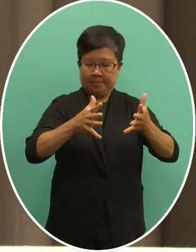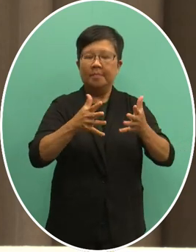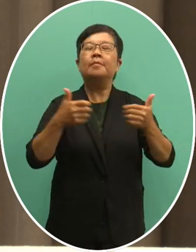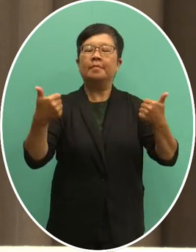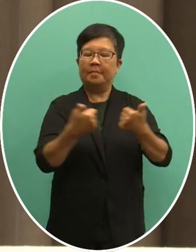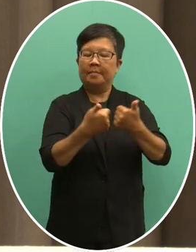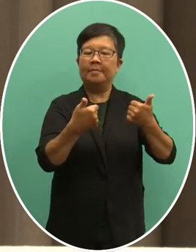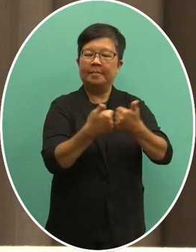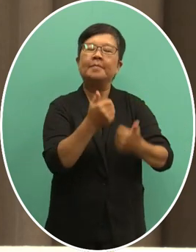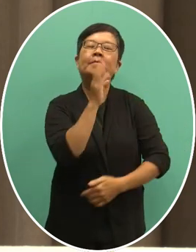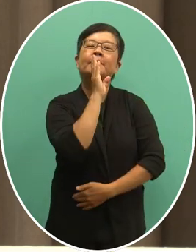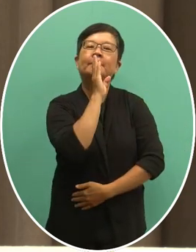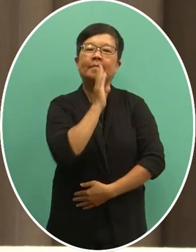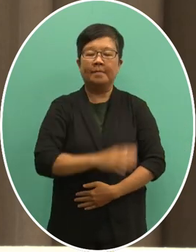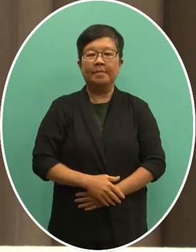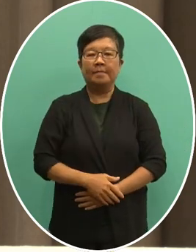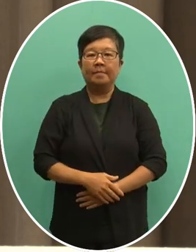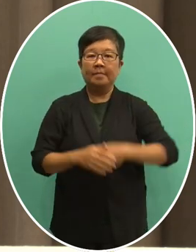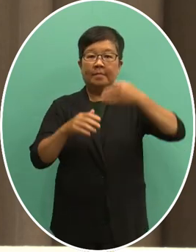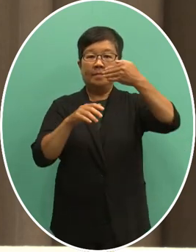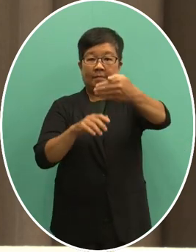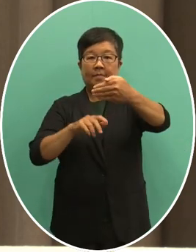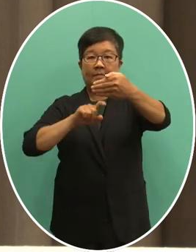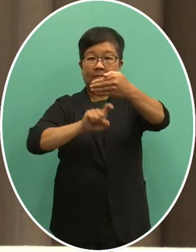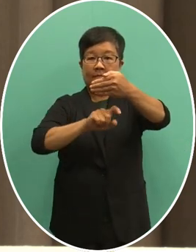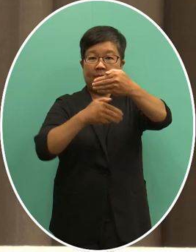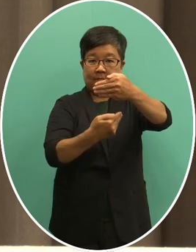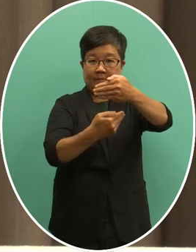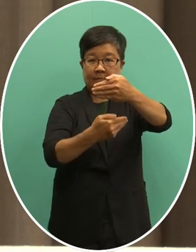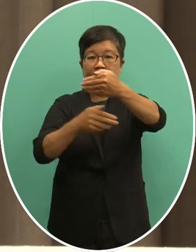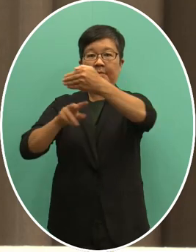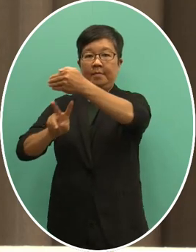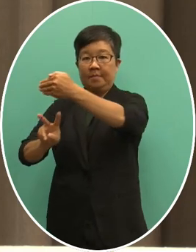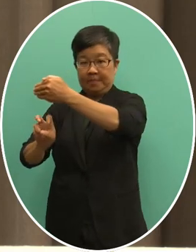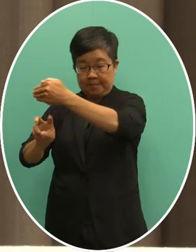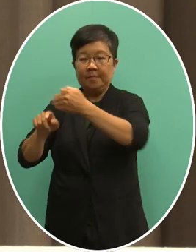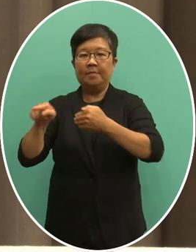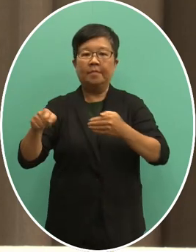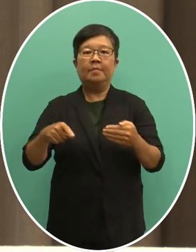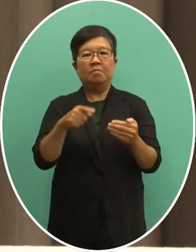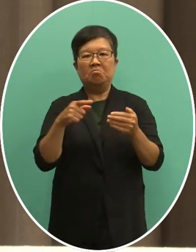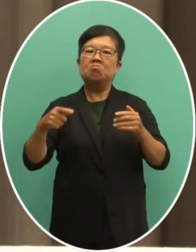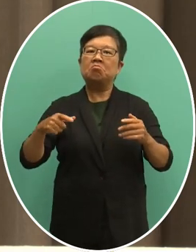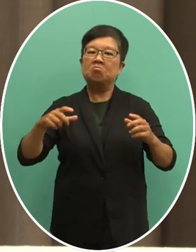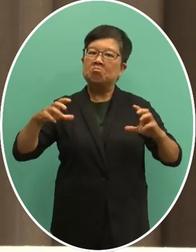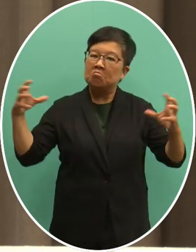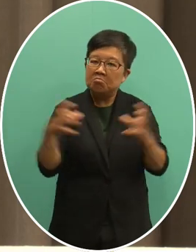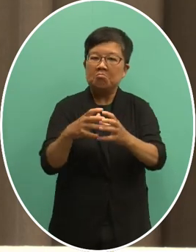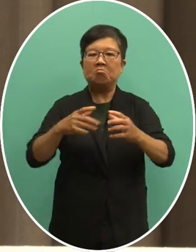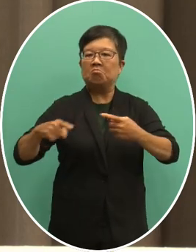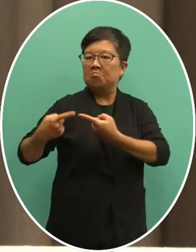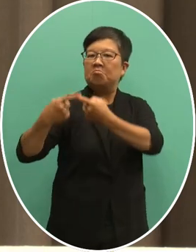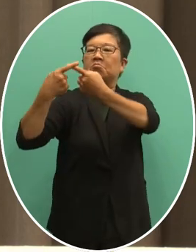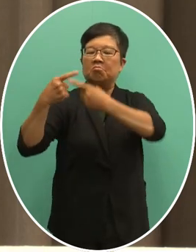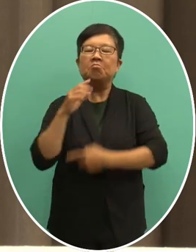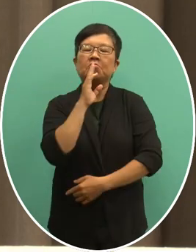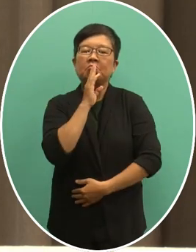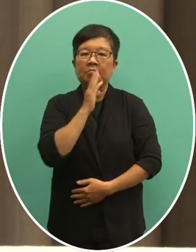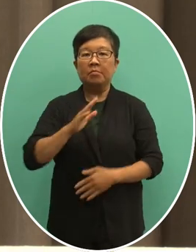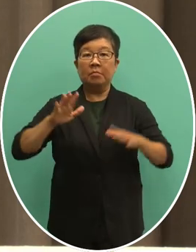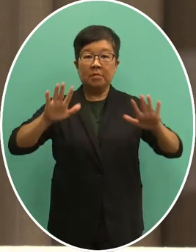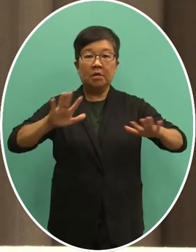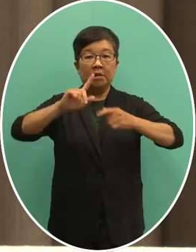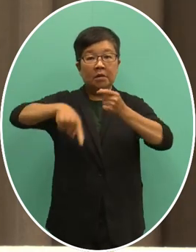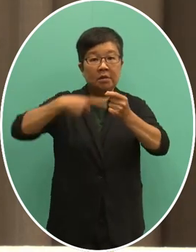议那么并在9月19号到26号举行总辩论今年大会总